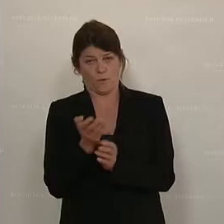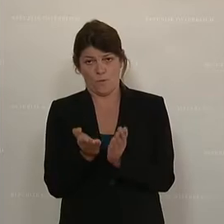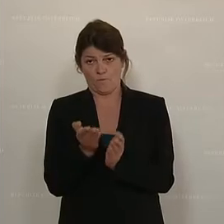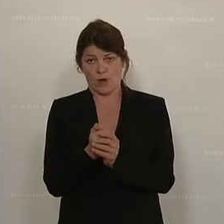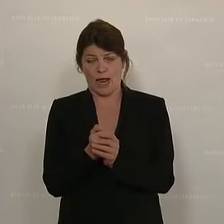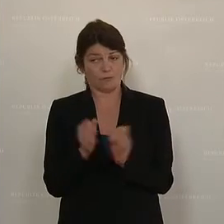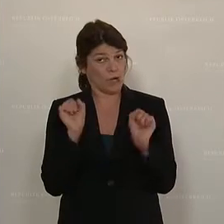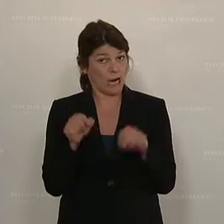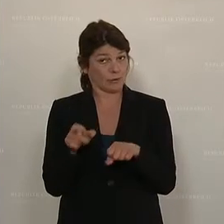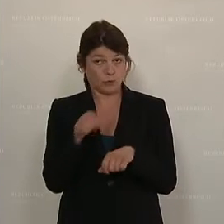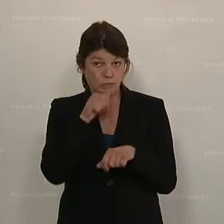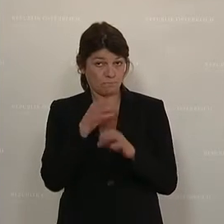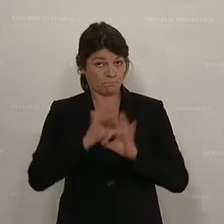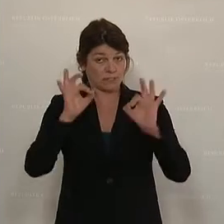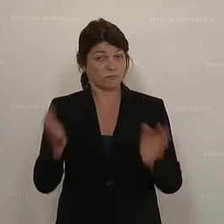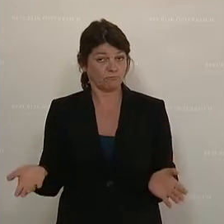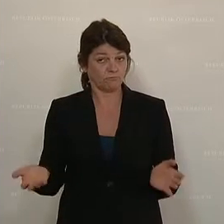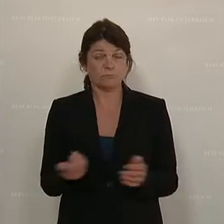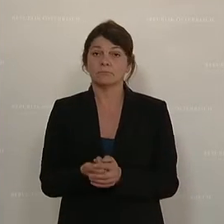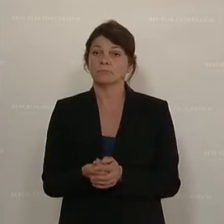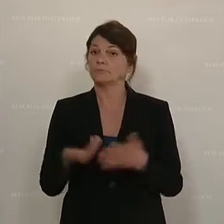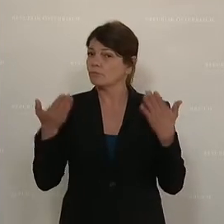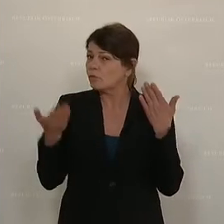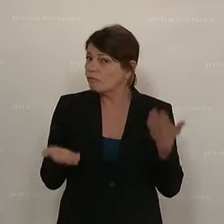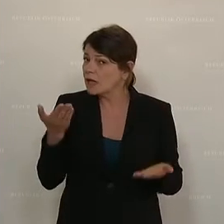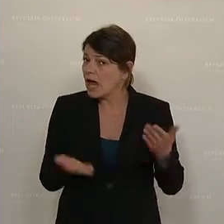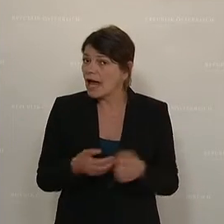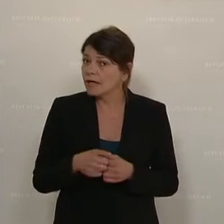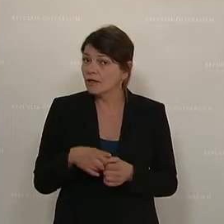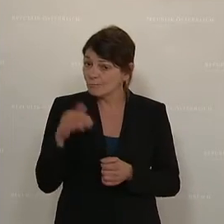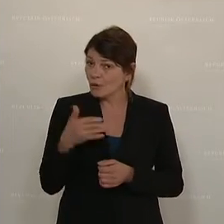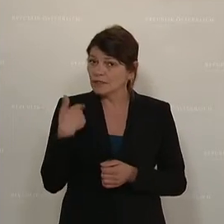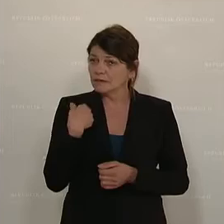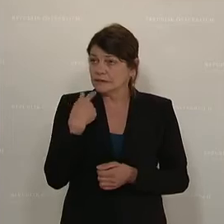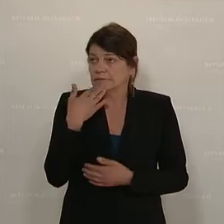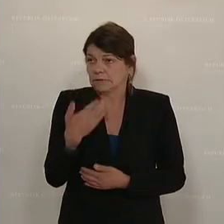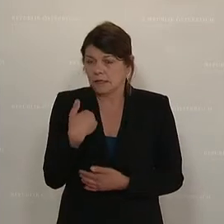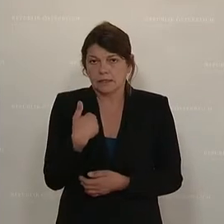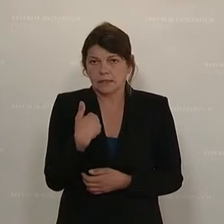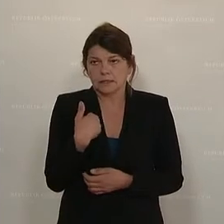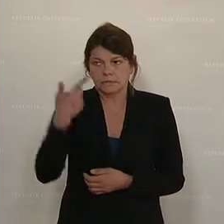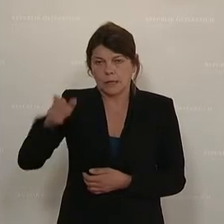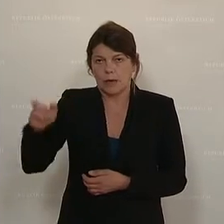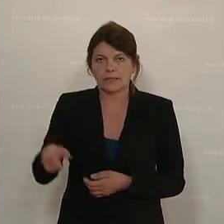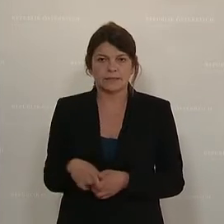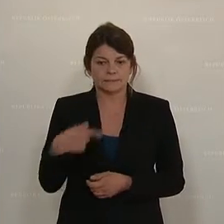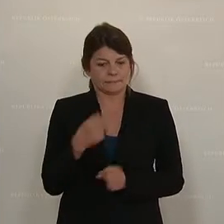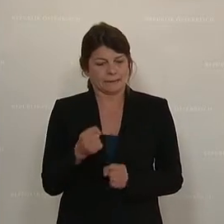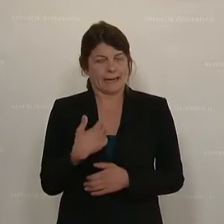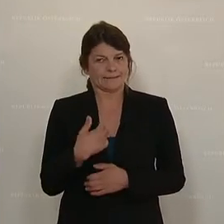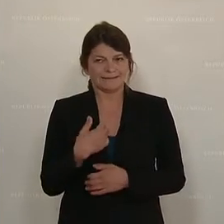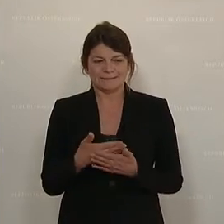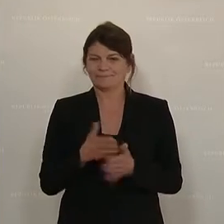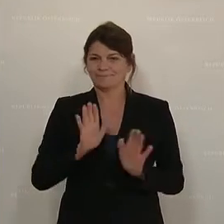können Sie nicht mehr. Und vielleicht müssen wir danken jenen, die sagen, wir können es nicht und wir